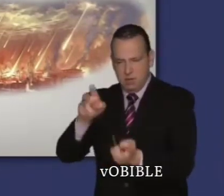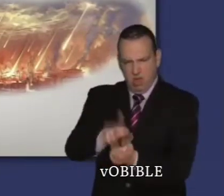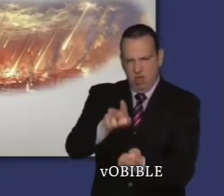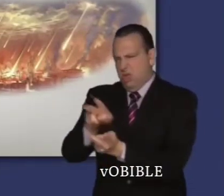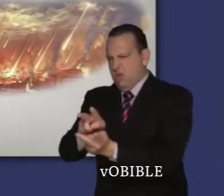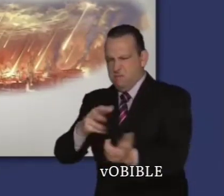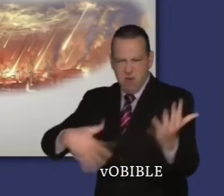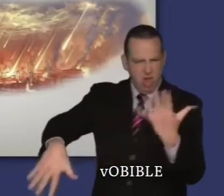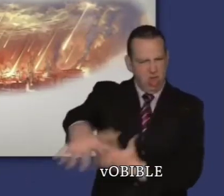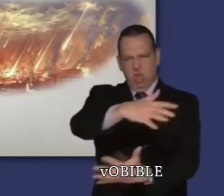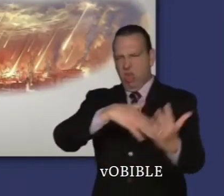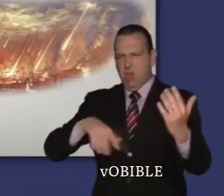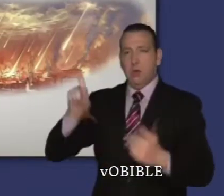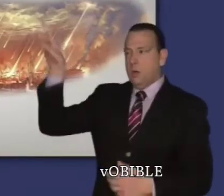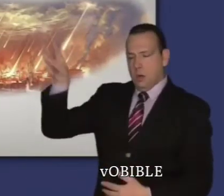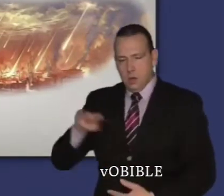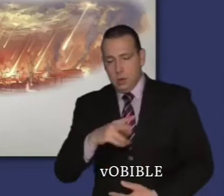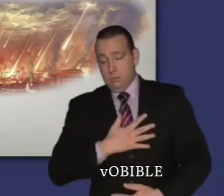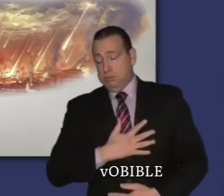sexuels d'une immoralité répugnante.